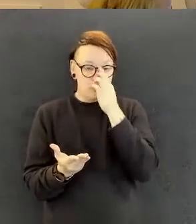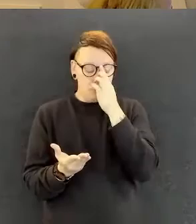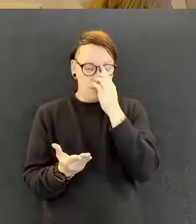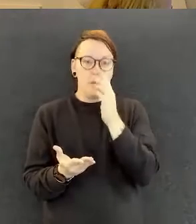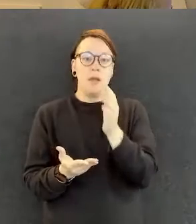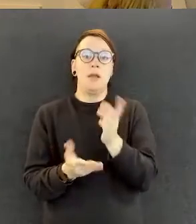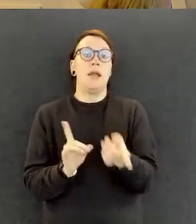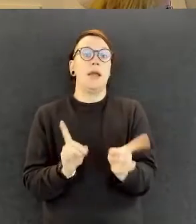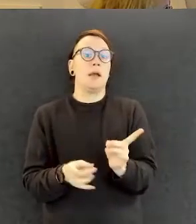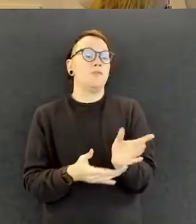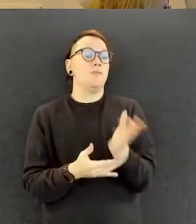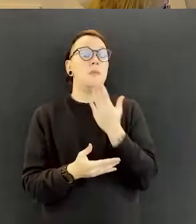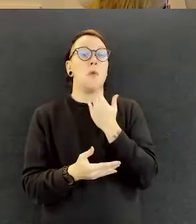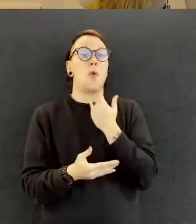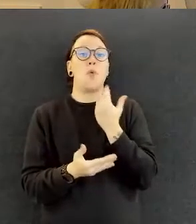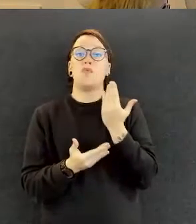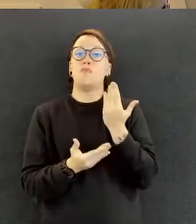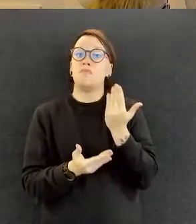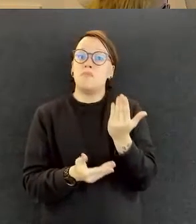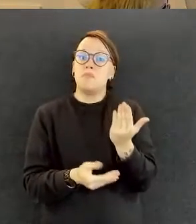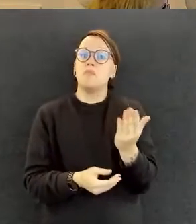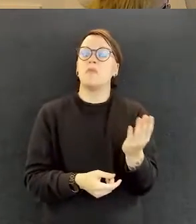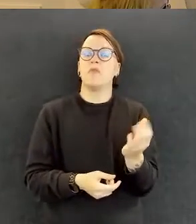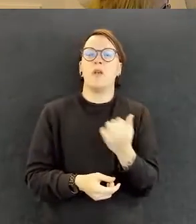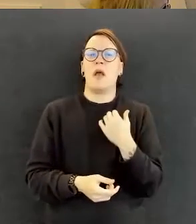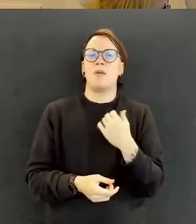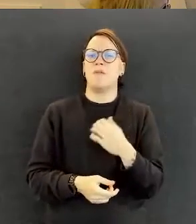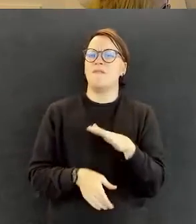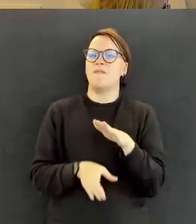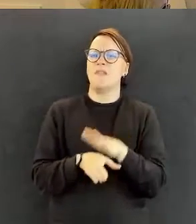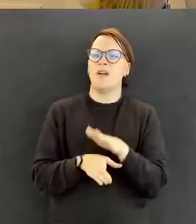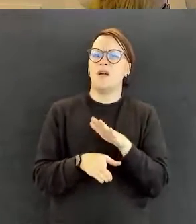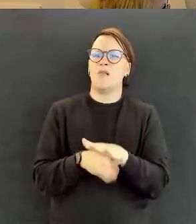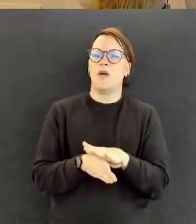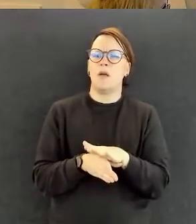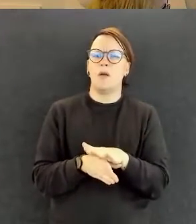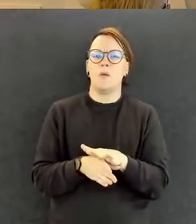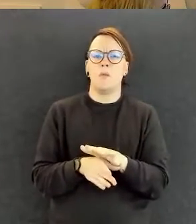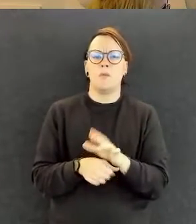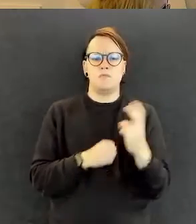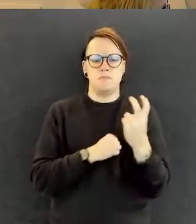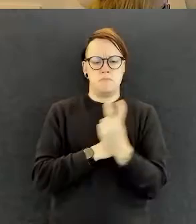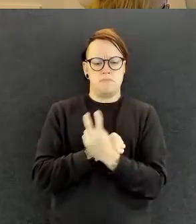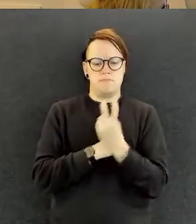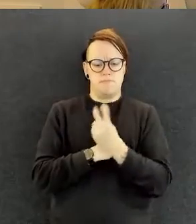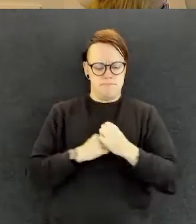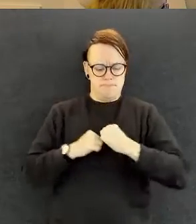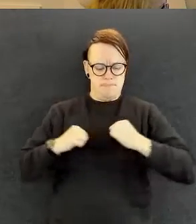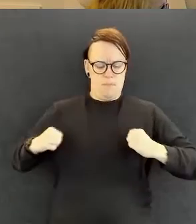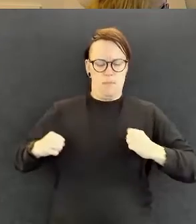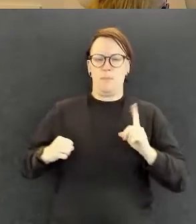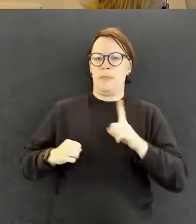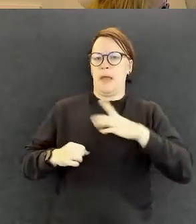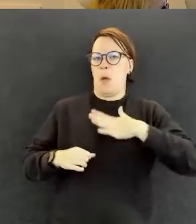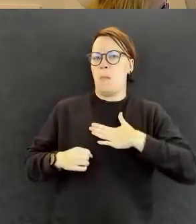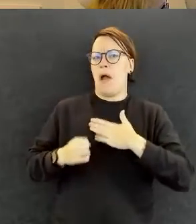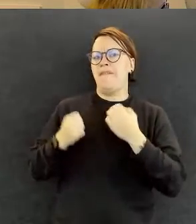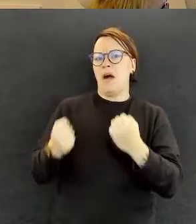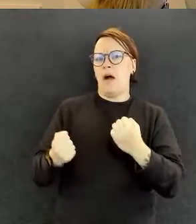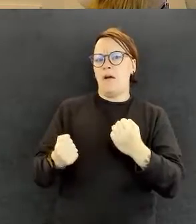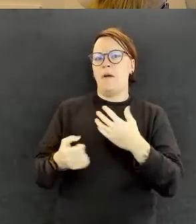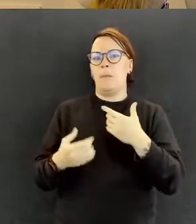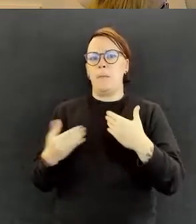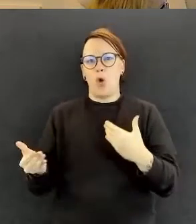joillekin voi olla hankalaa se, että tunnistaa niitä omia vahvuuksia tai kertoo